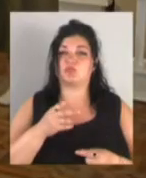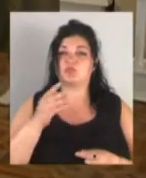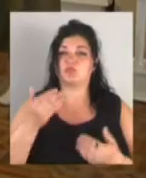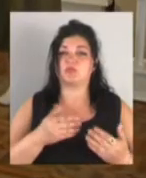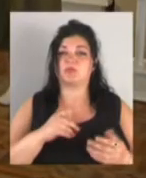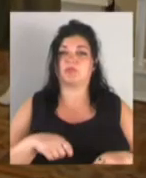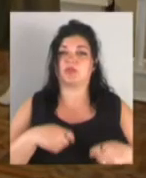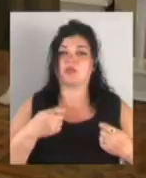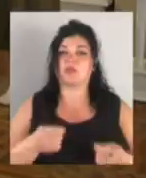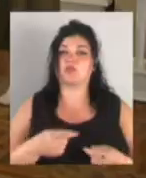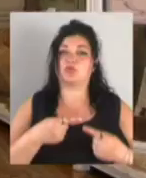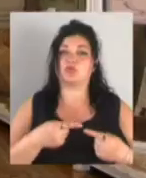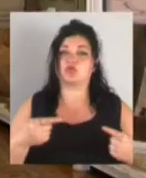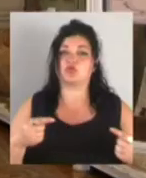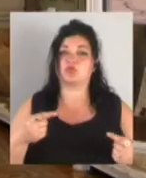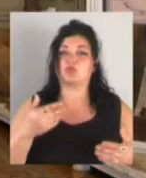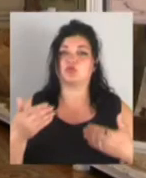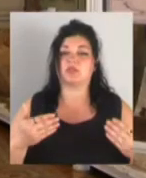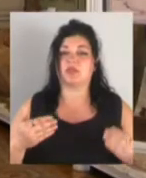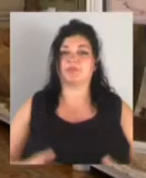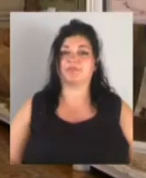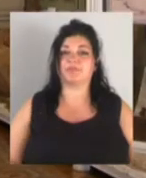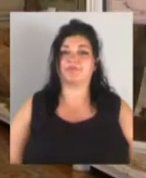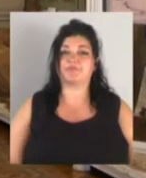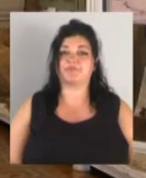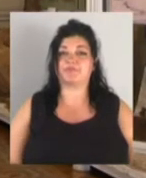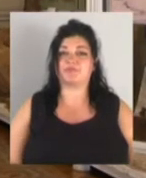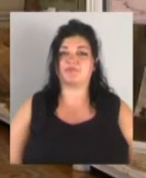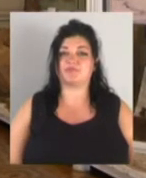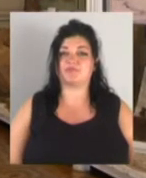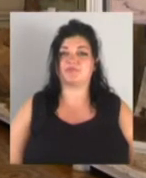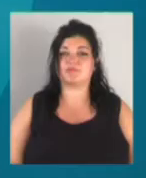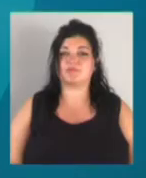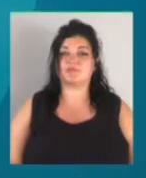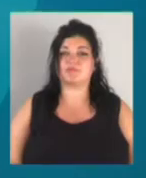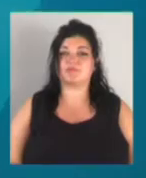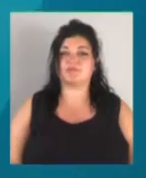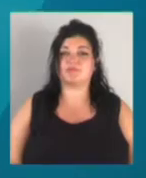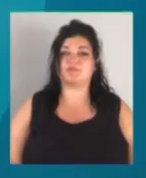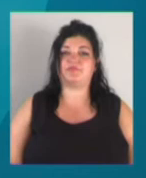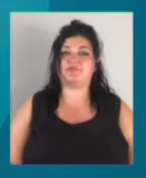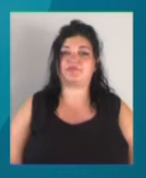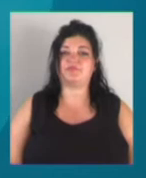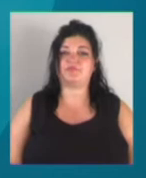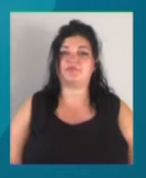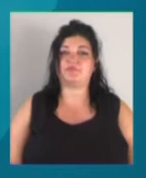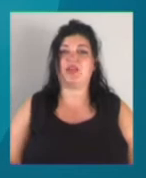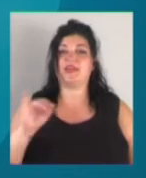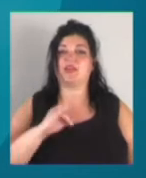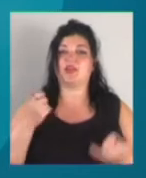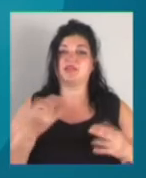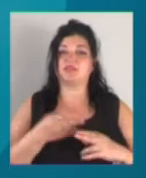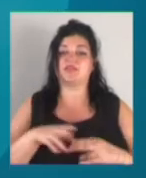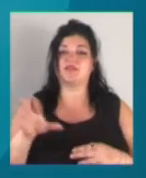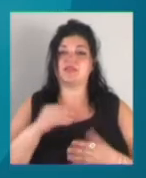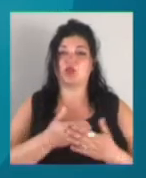інших музеїв. Олена Халілова, Владислава Гарбар. Новини на Суспільному. Одеса. І наразі це всі